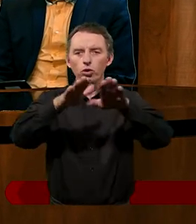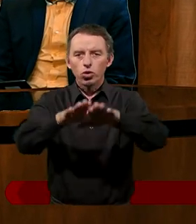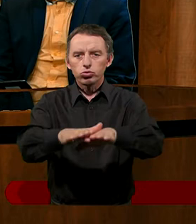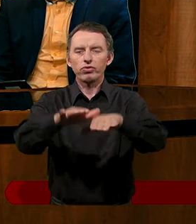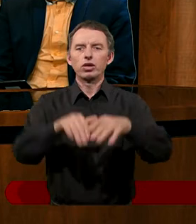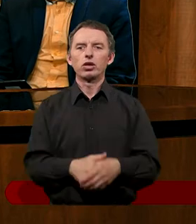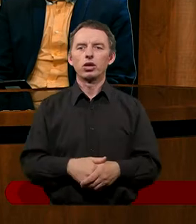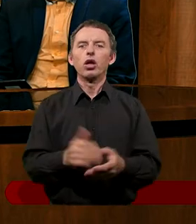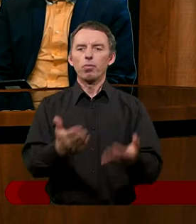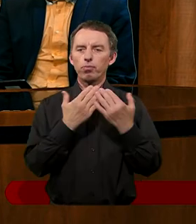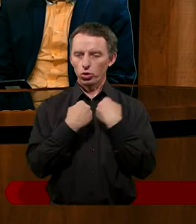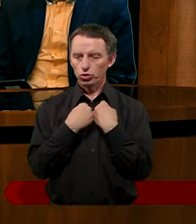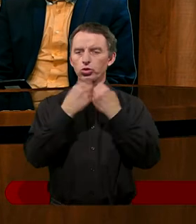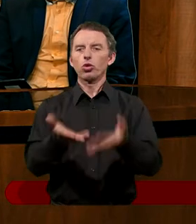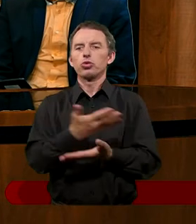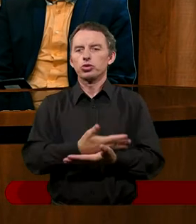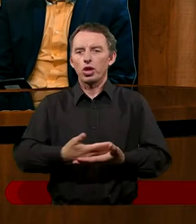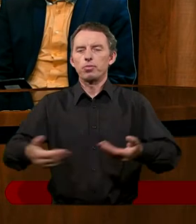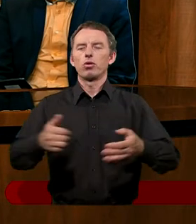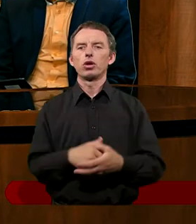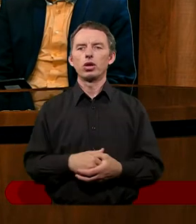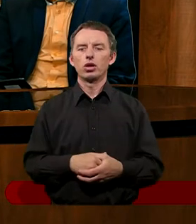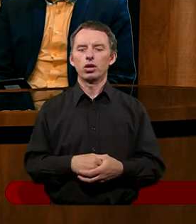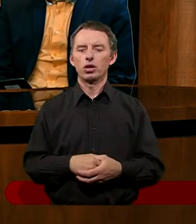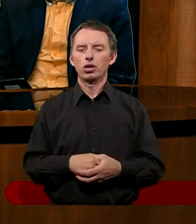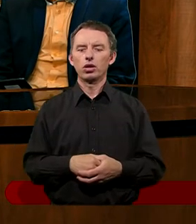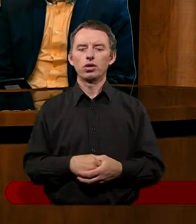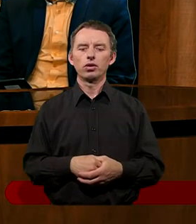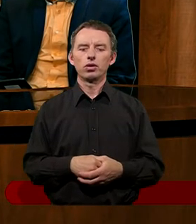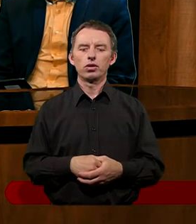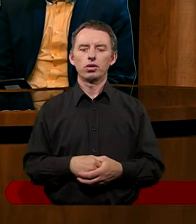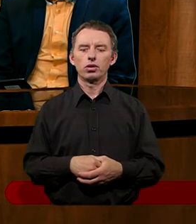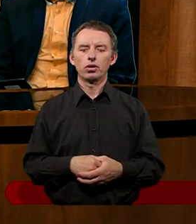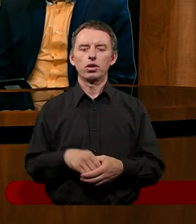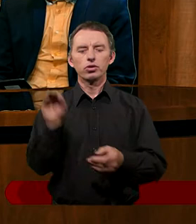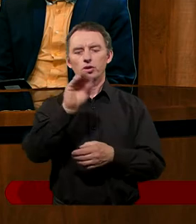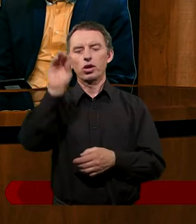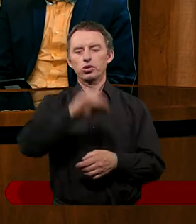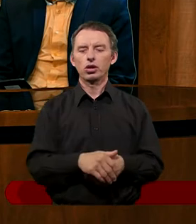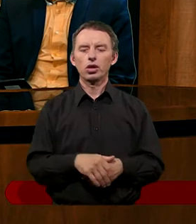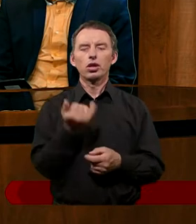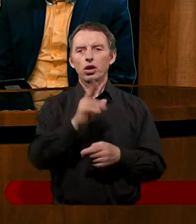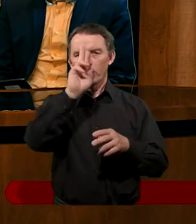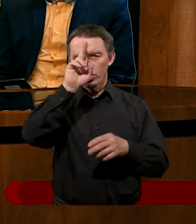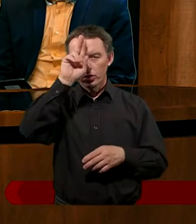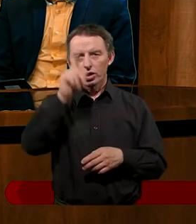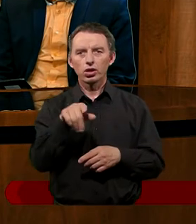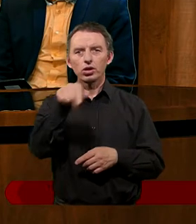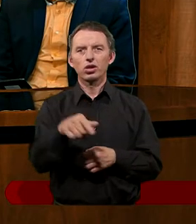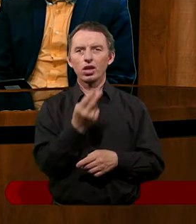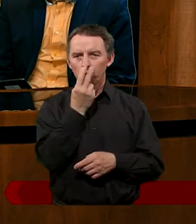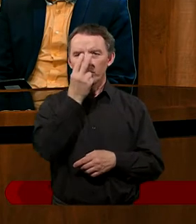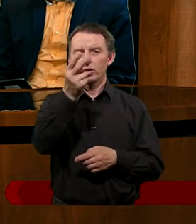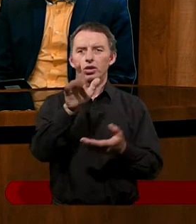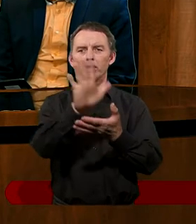oni posiądą ziemię. Ale tak jeszcze... A mi się kojarzy, jeżeli ja jestem